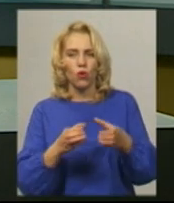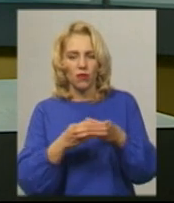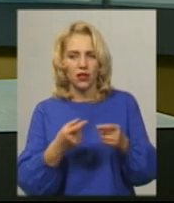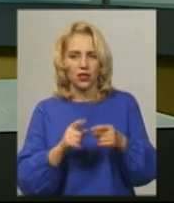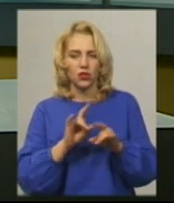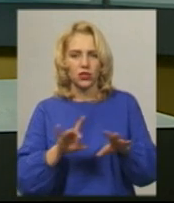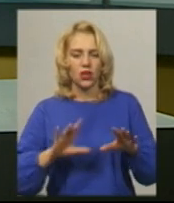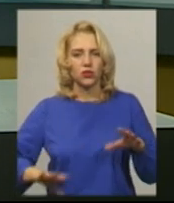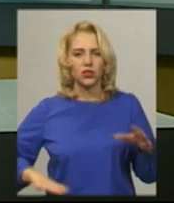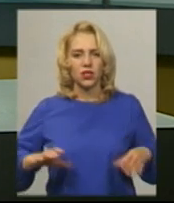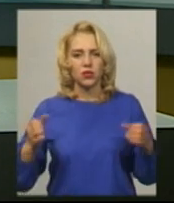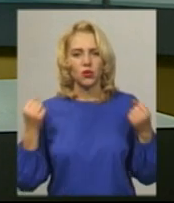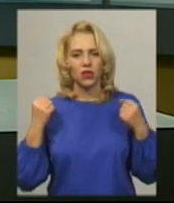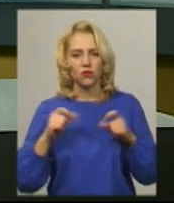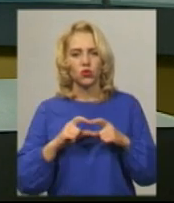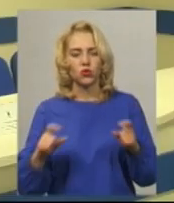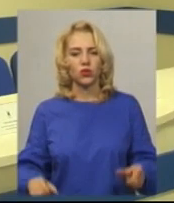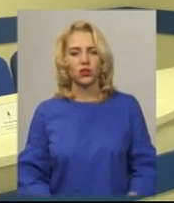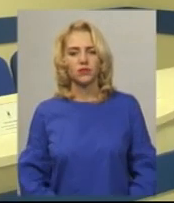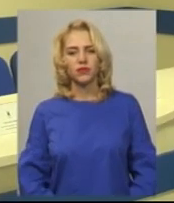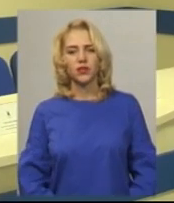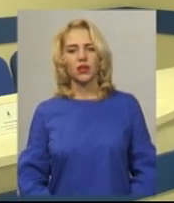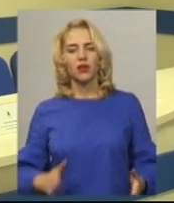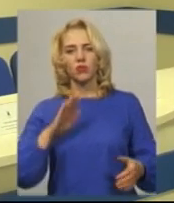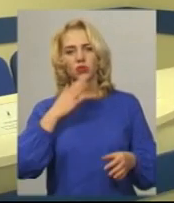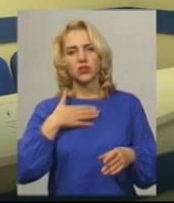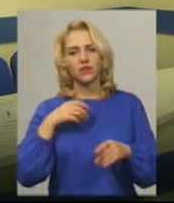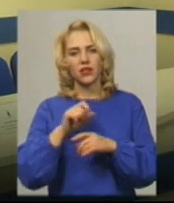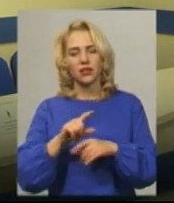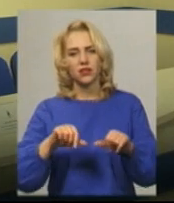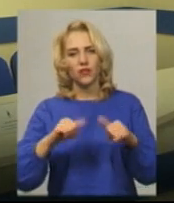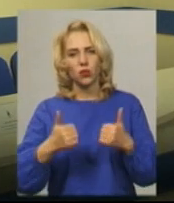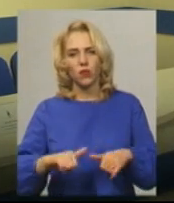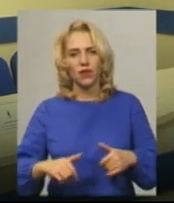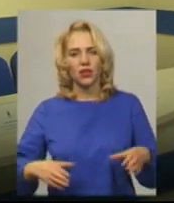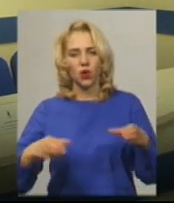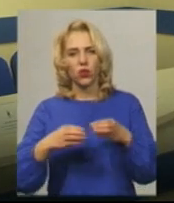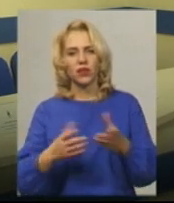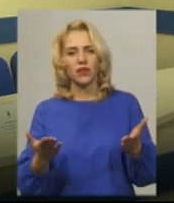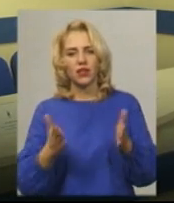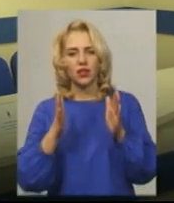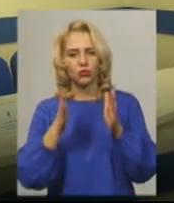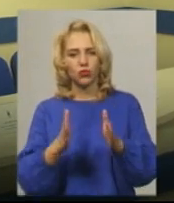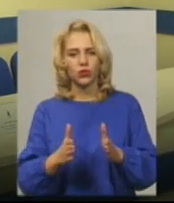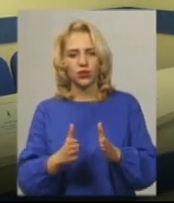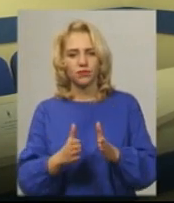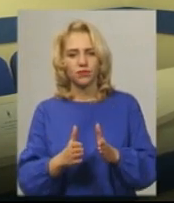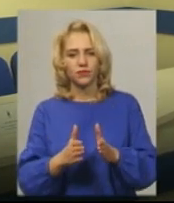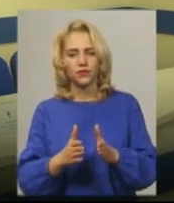спортивної школи Сергій Тимчук. «Моє завдання – сформувати колектив, який буде і